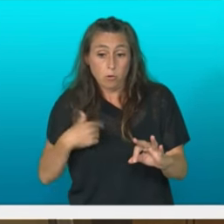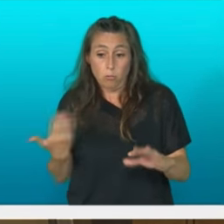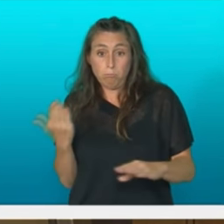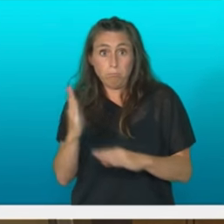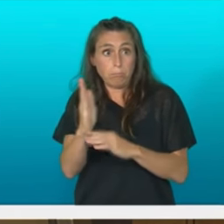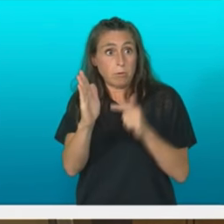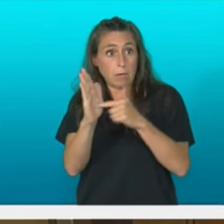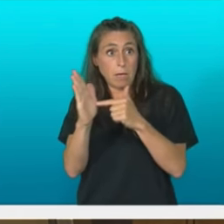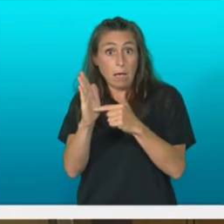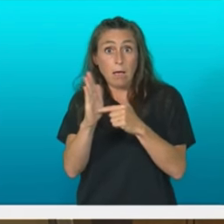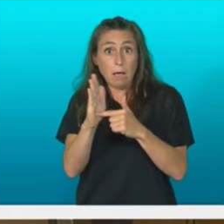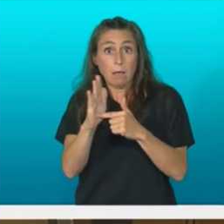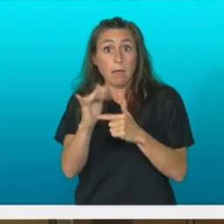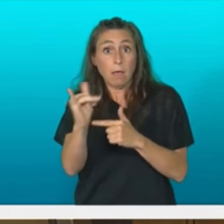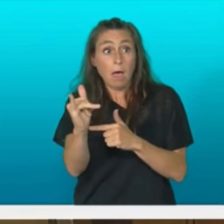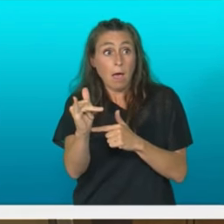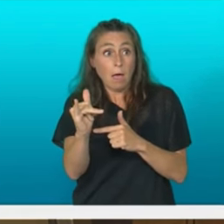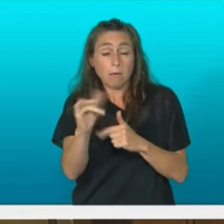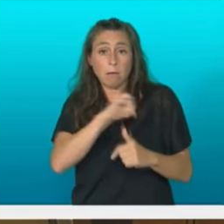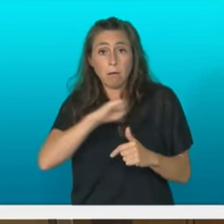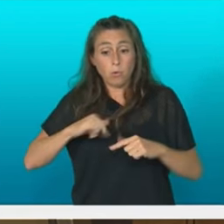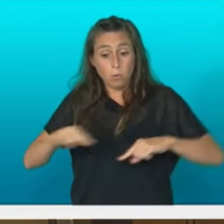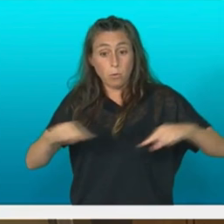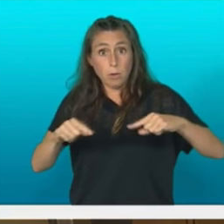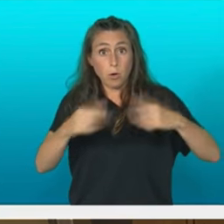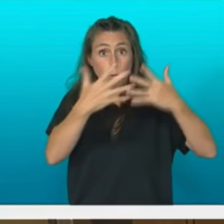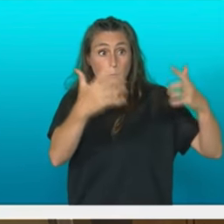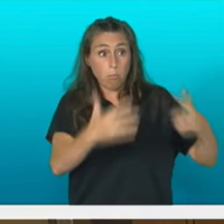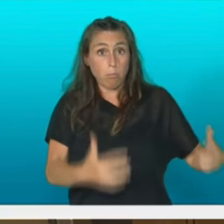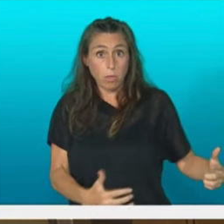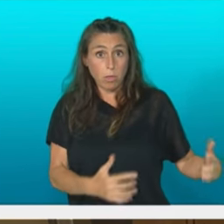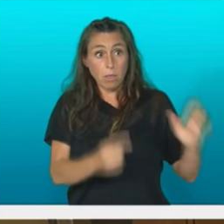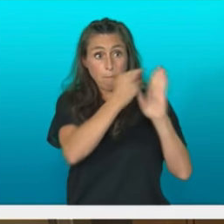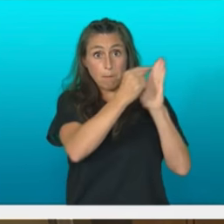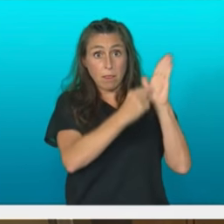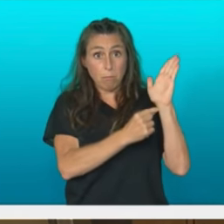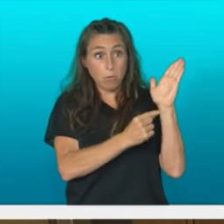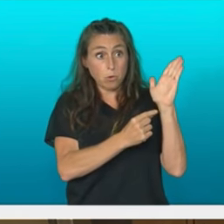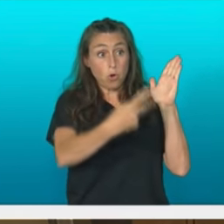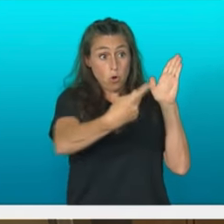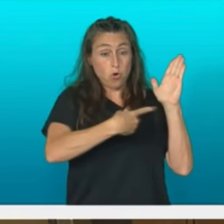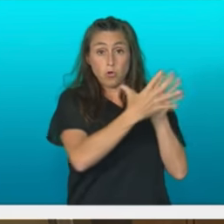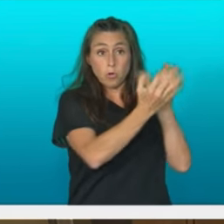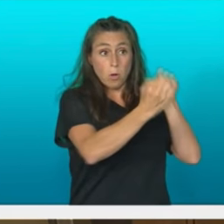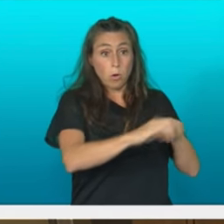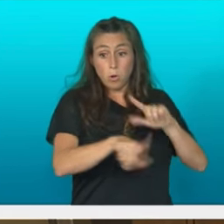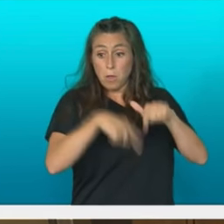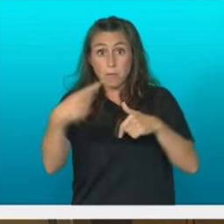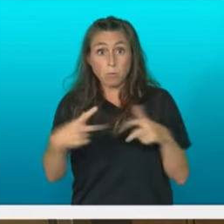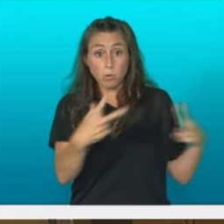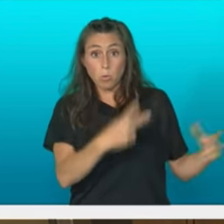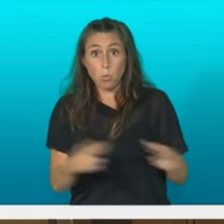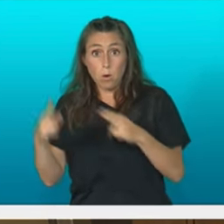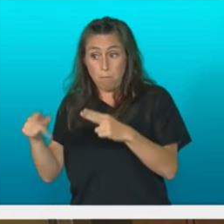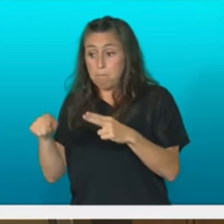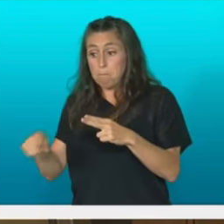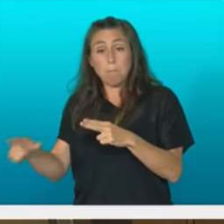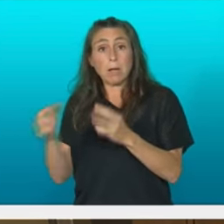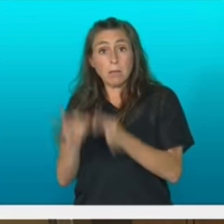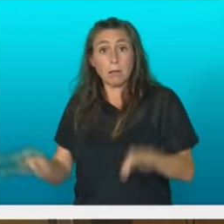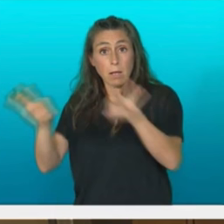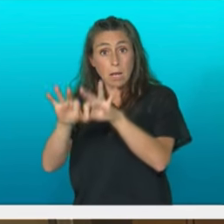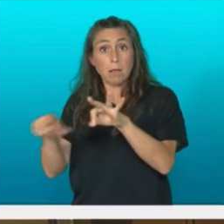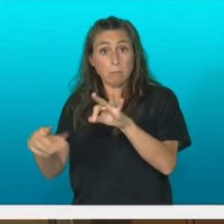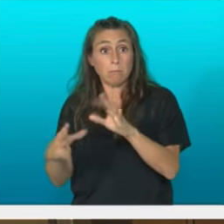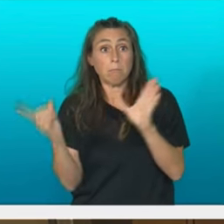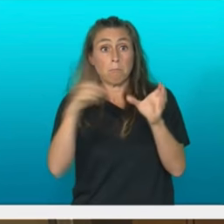oniarri eta principiak guk zuekin tatarte batean elkarrekin podemosekin onatu benituen oniarri eta principiak gu